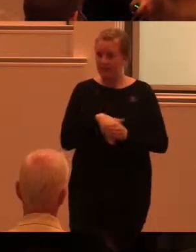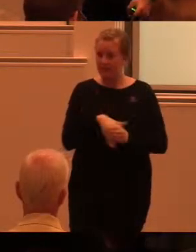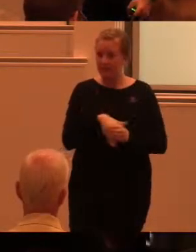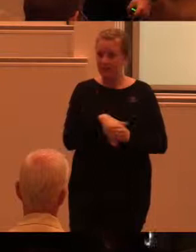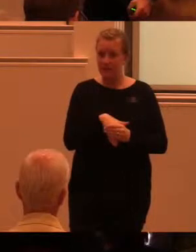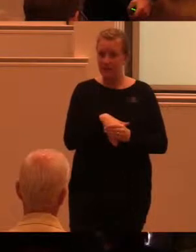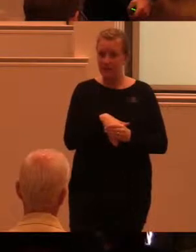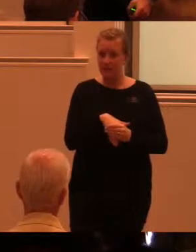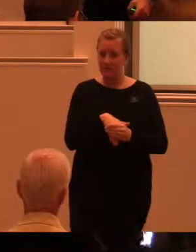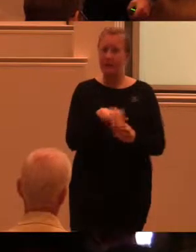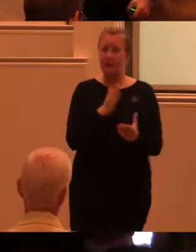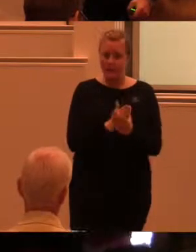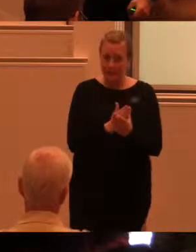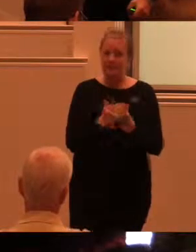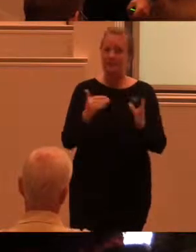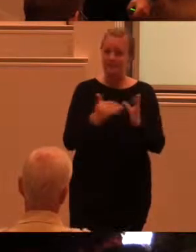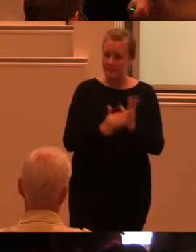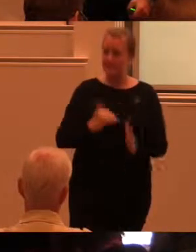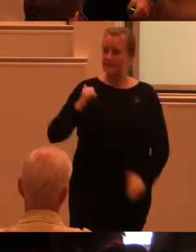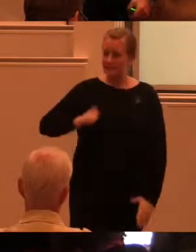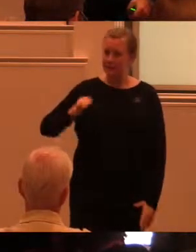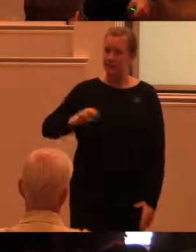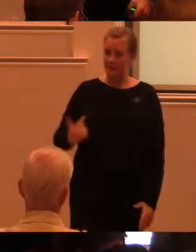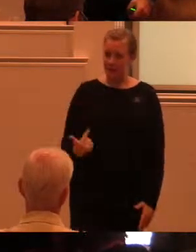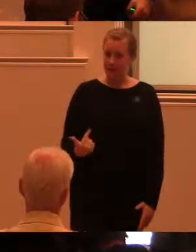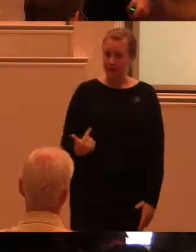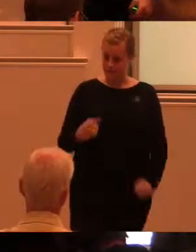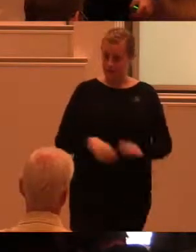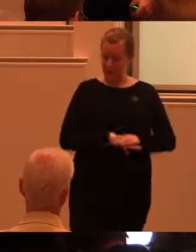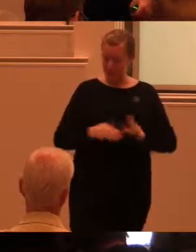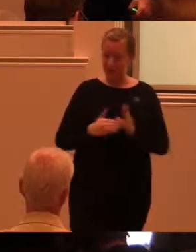rätten till tillgänglighet som en förutsättning för delaktighet.